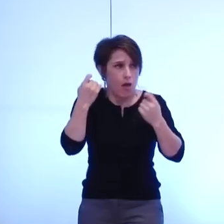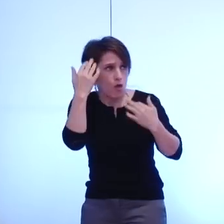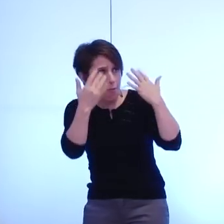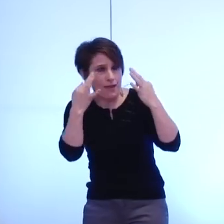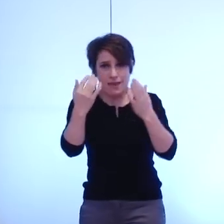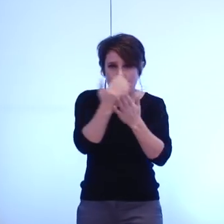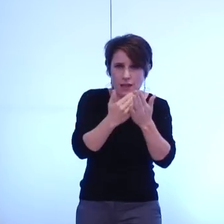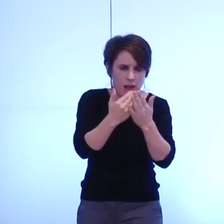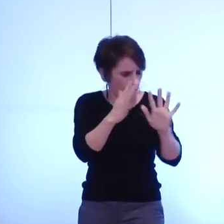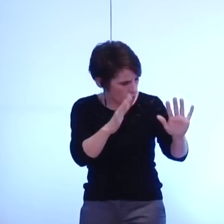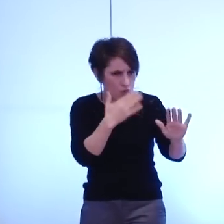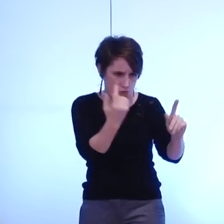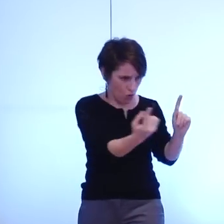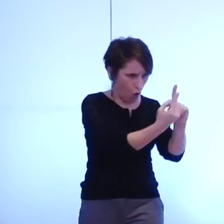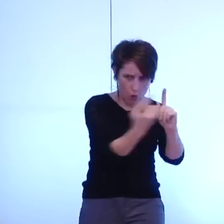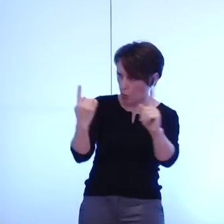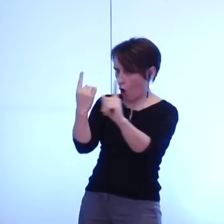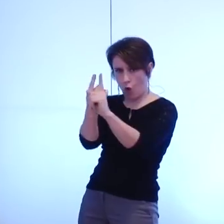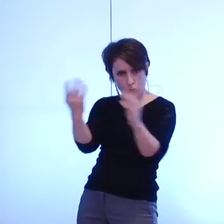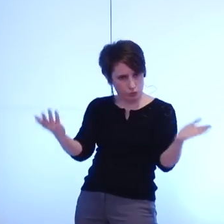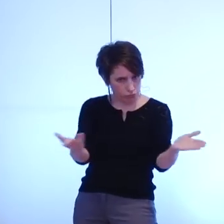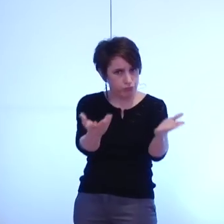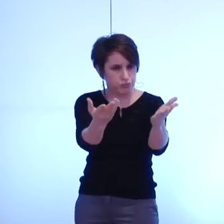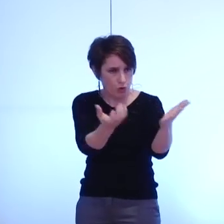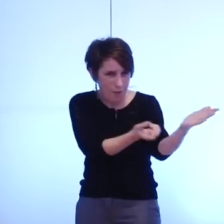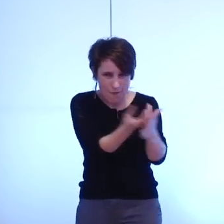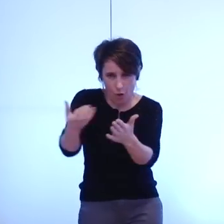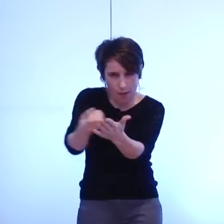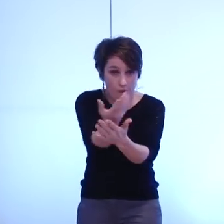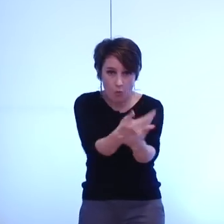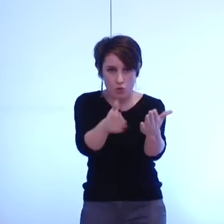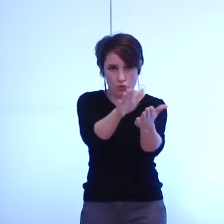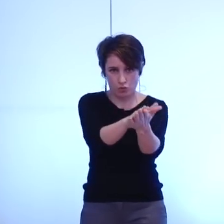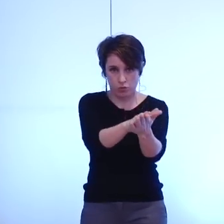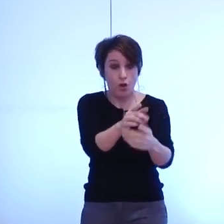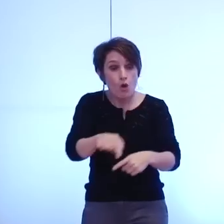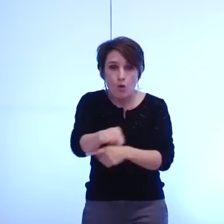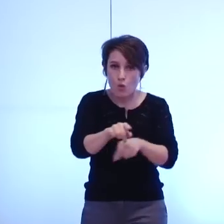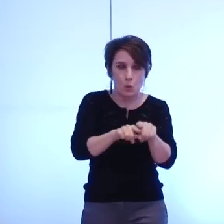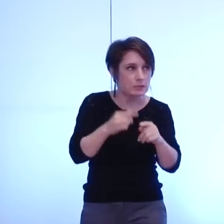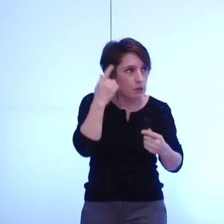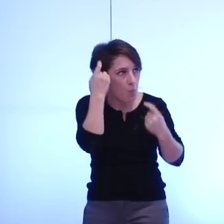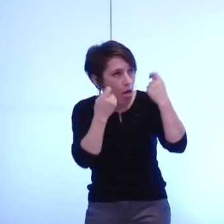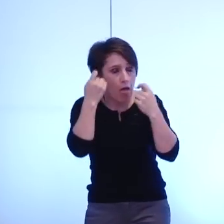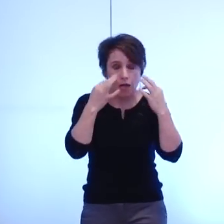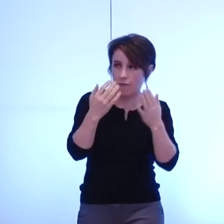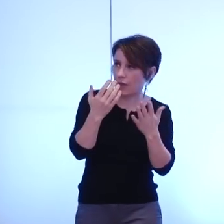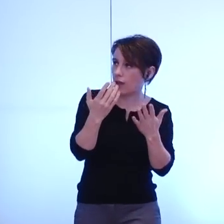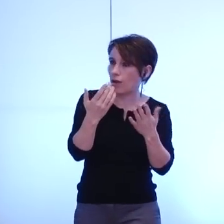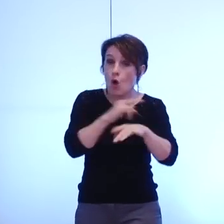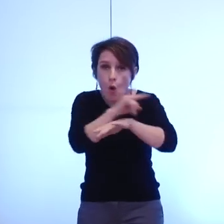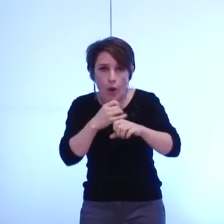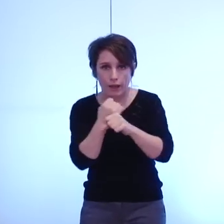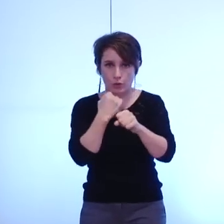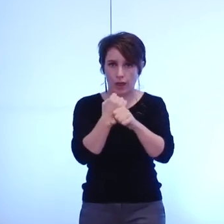rémunération la question de leurs conditions de travail de leurs horaires de travail au sein de la métropole les questions